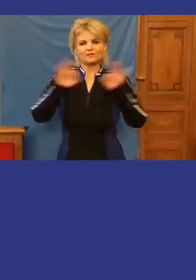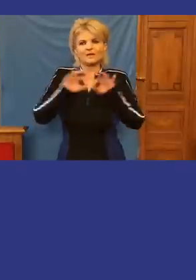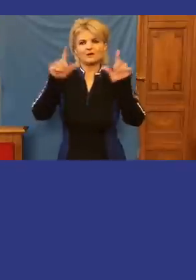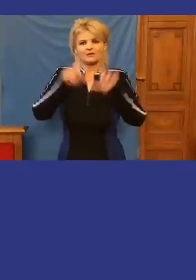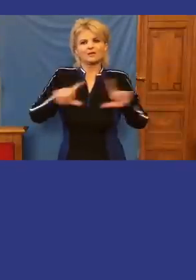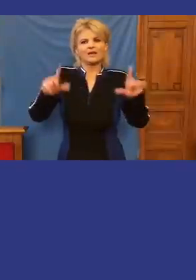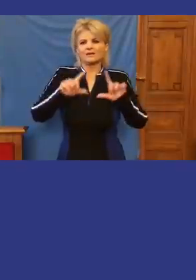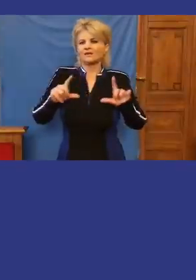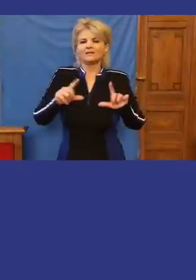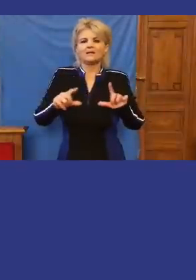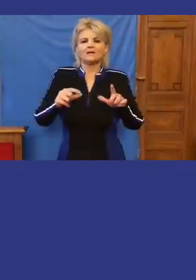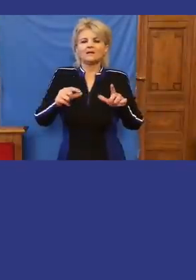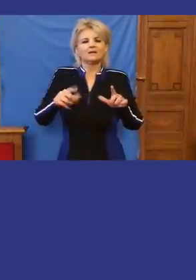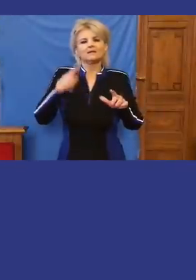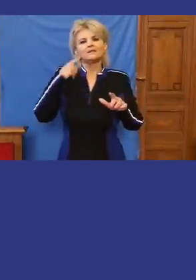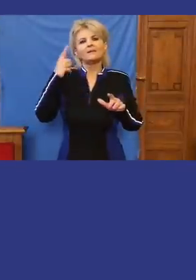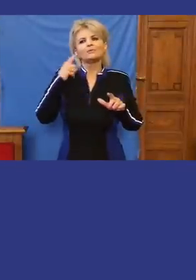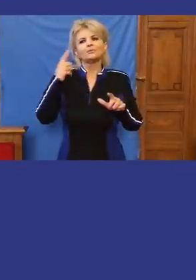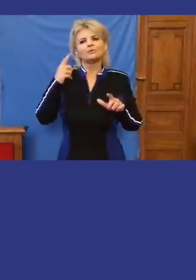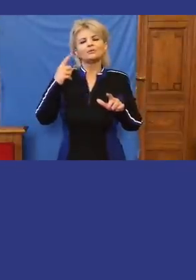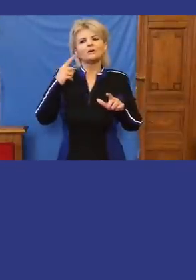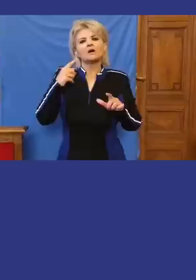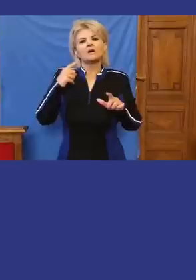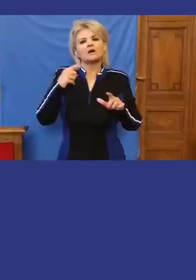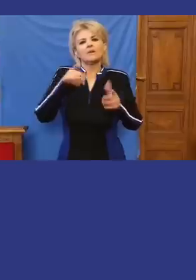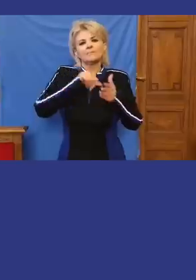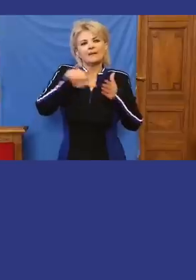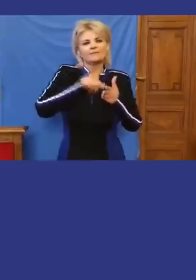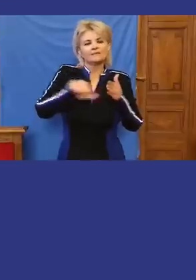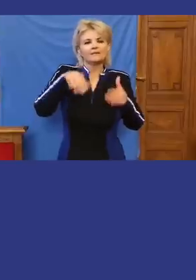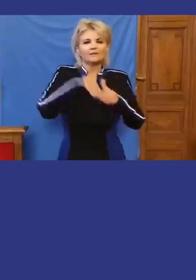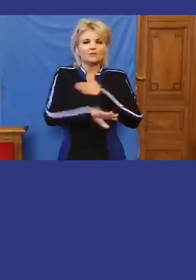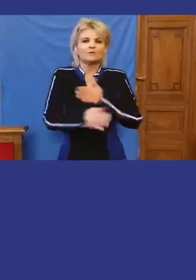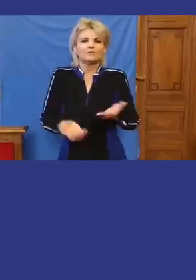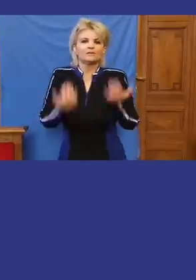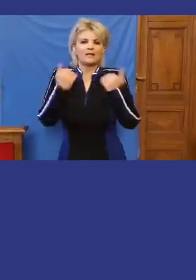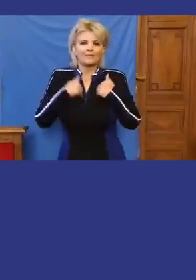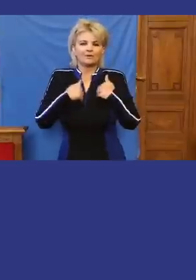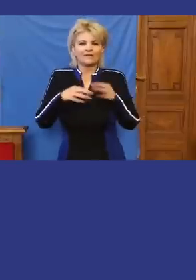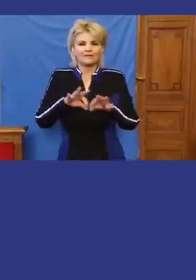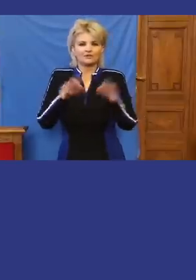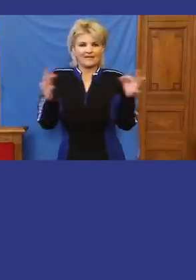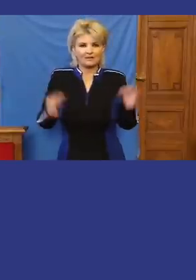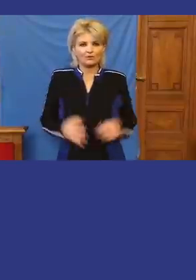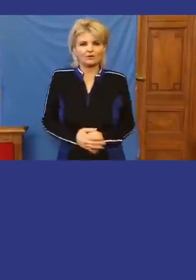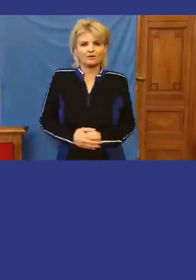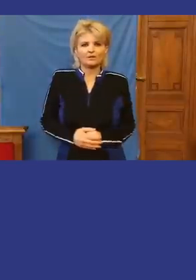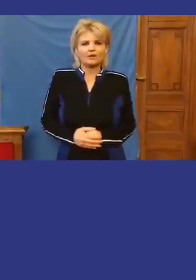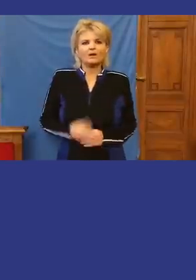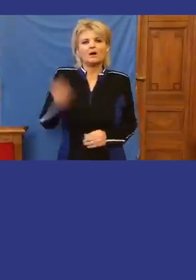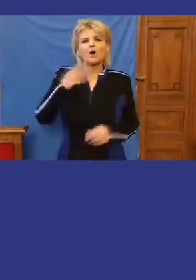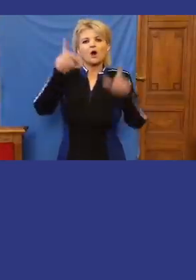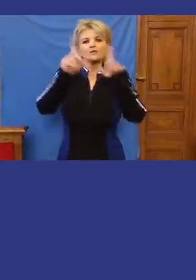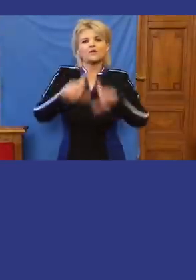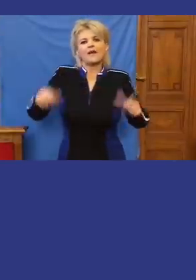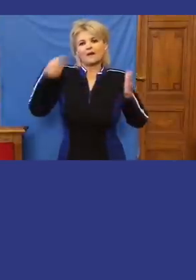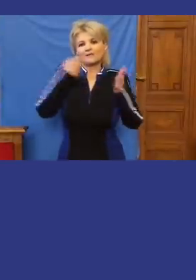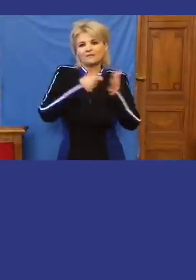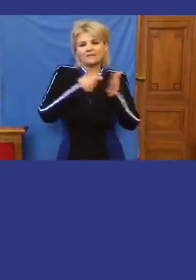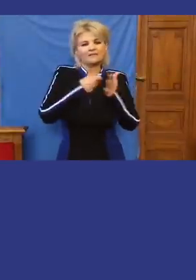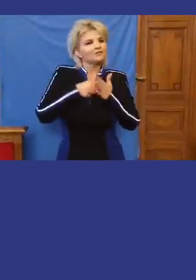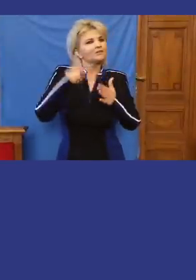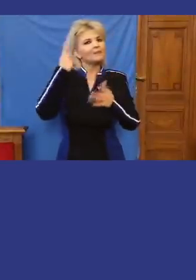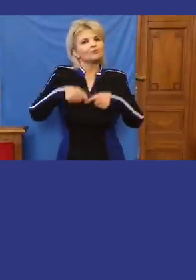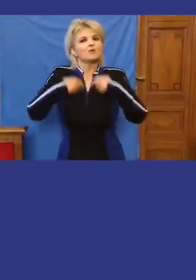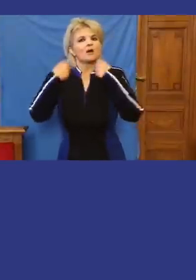tanárait sem bírja megfigyelni külföldi támogatás nélkül. Tisztelcseri képviselő úr. Hát amikor a tanárok fizetésére nem